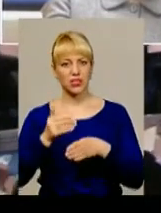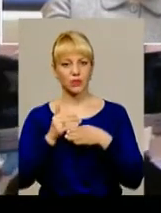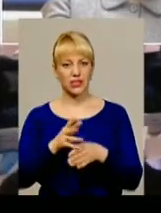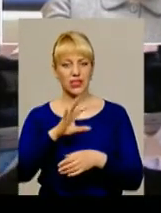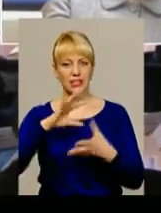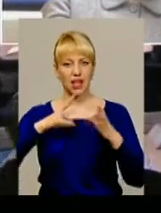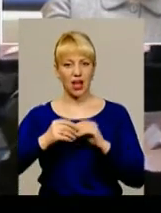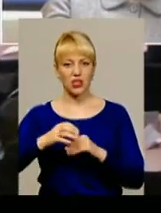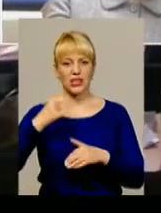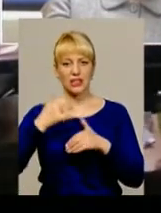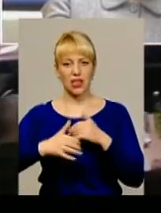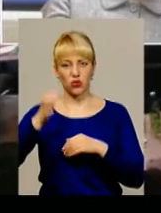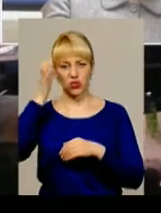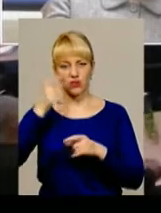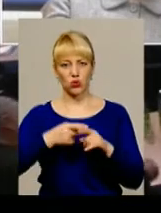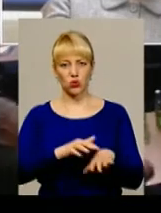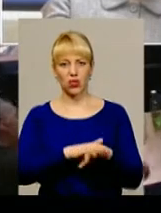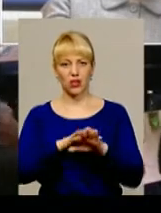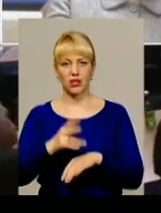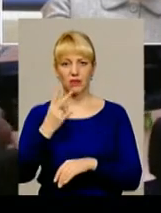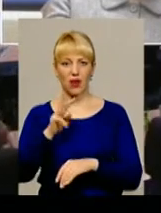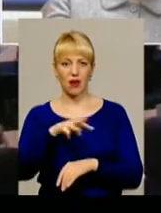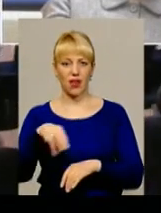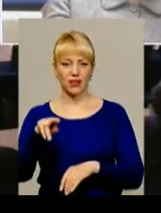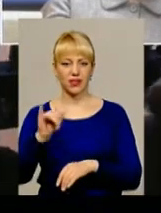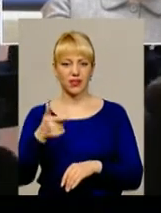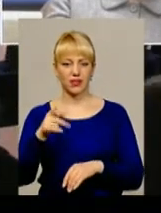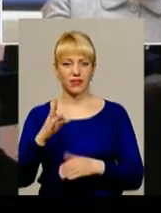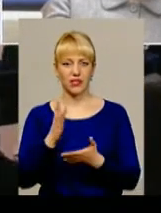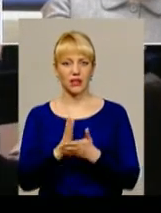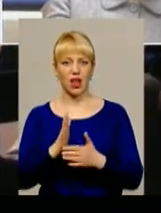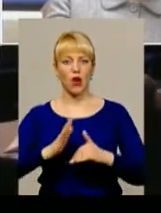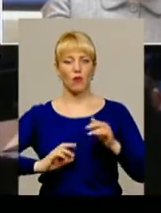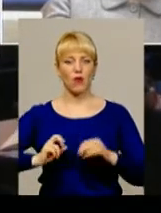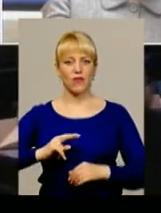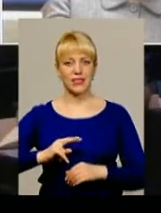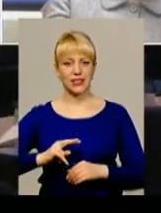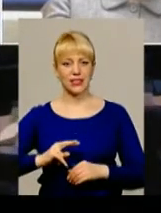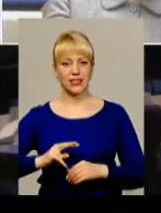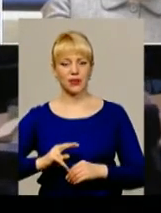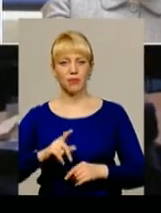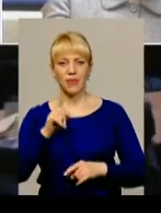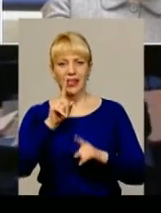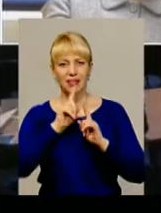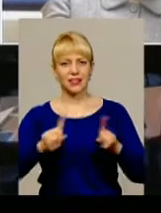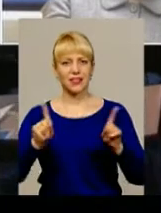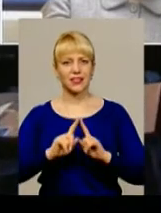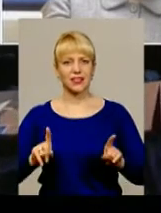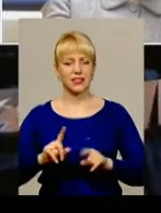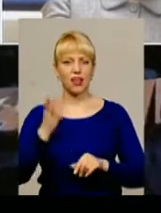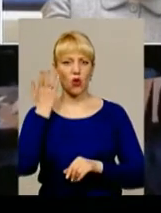на загальну середню освіту, туди йде понад 2 мільярди гривень. Є професії, так звані, рідкісні, коли